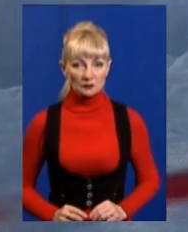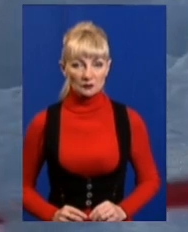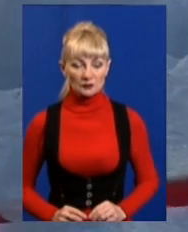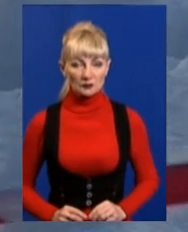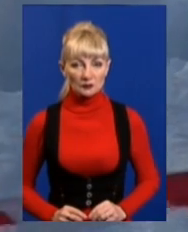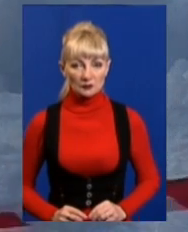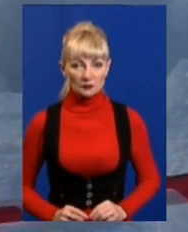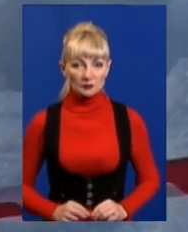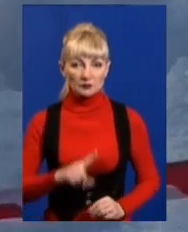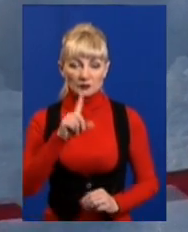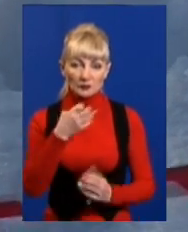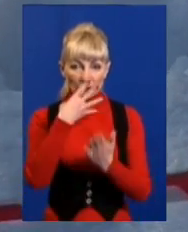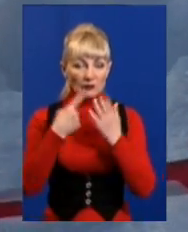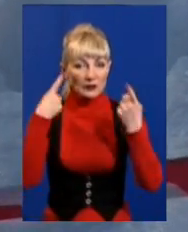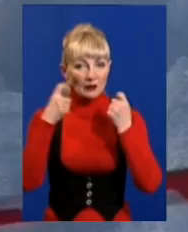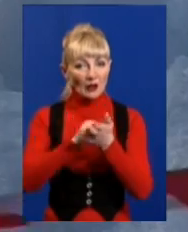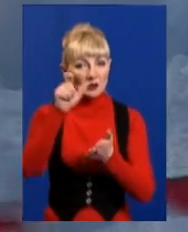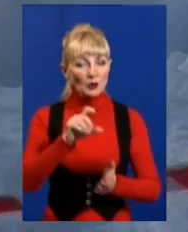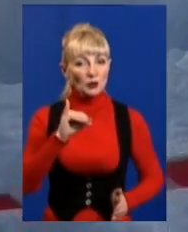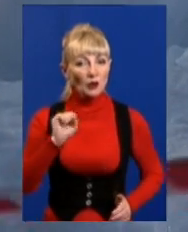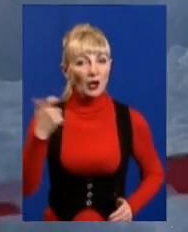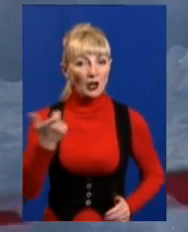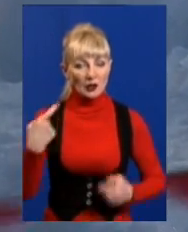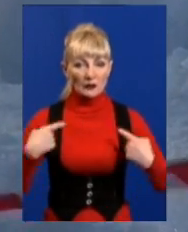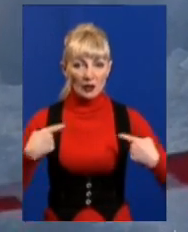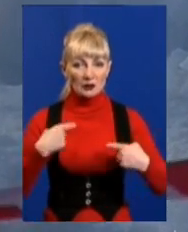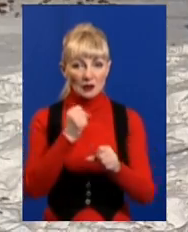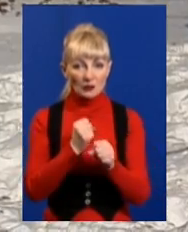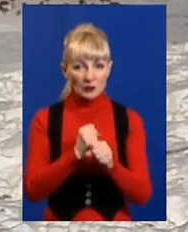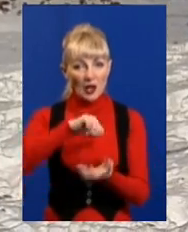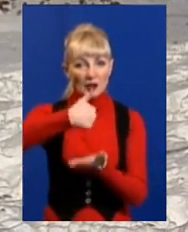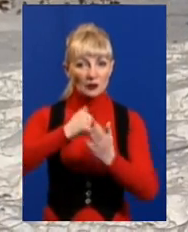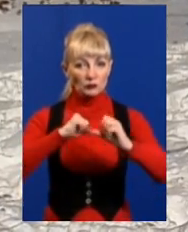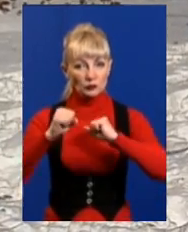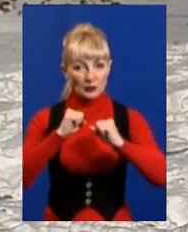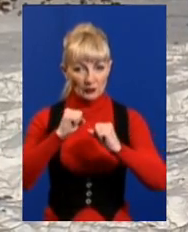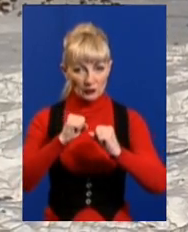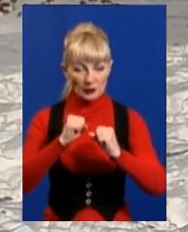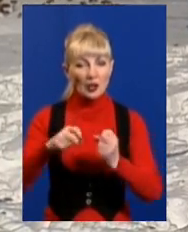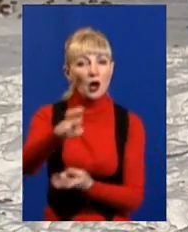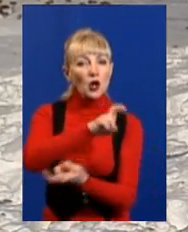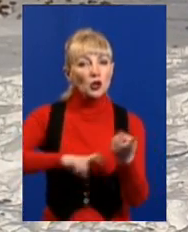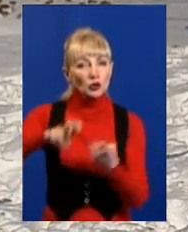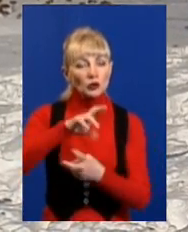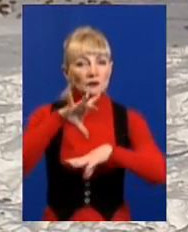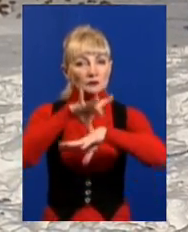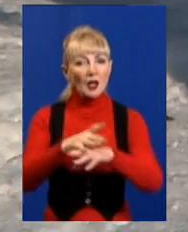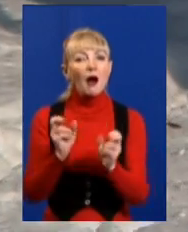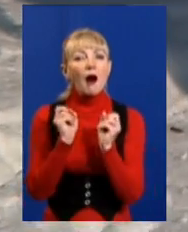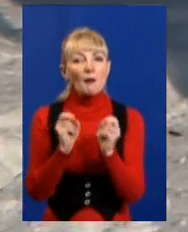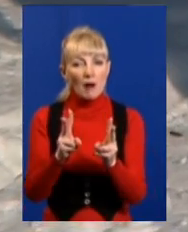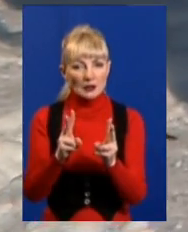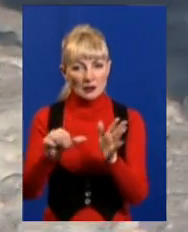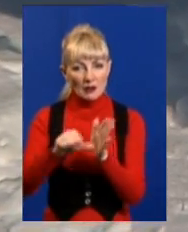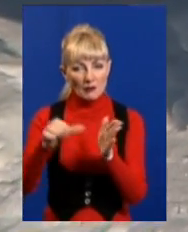За власну інформацію, кореспондентів ЮА Харків поранений працював у департаменті карного розшуку, займався викриттям особливо небезпечних